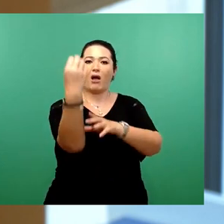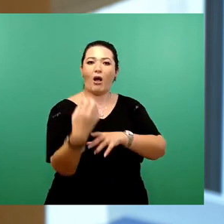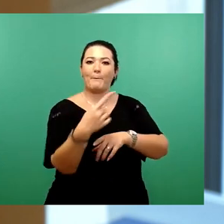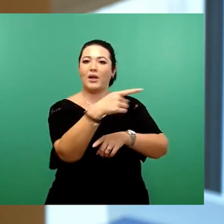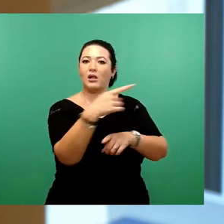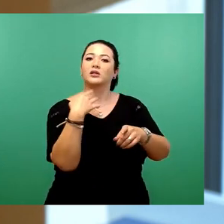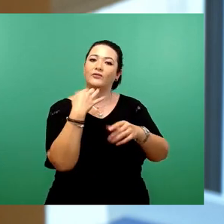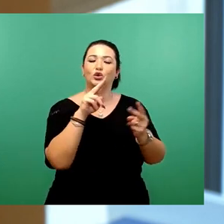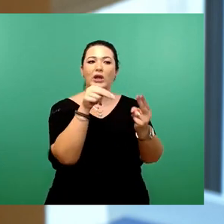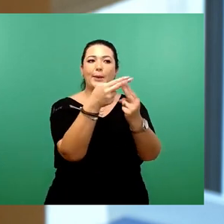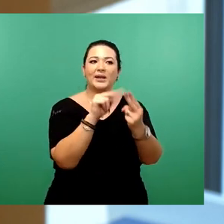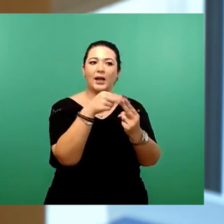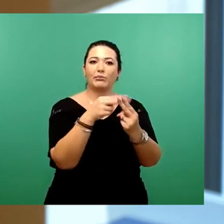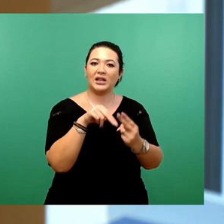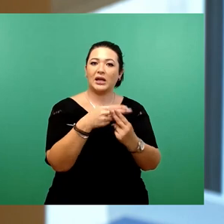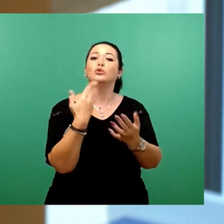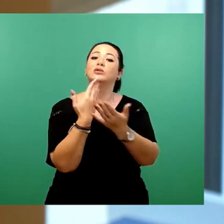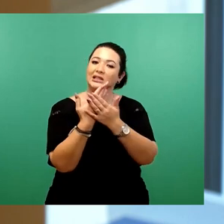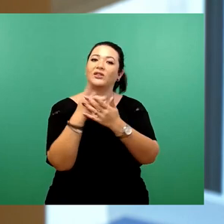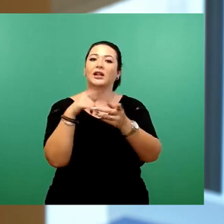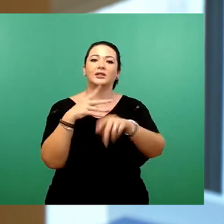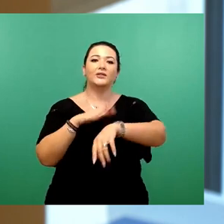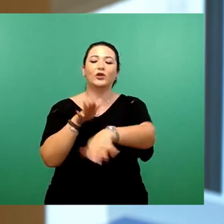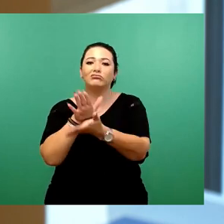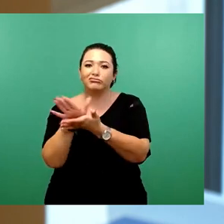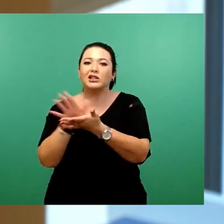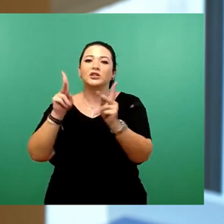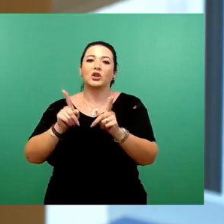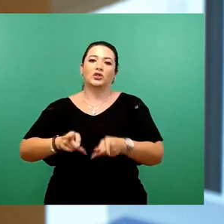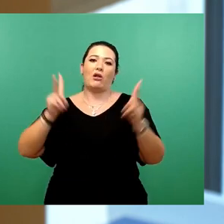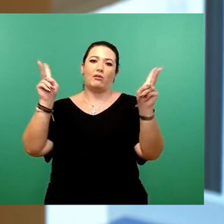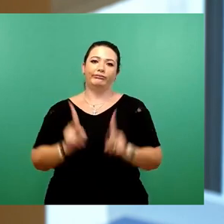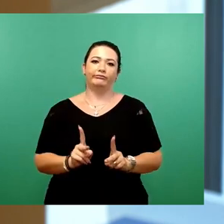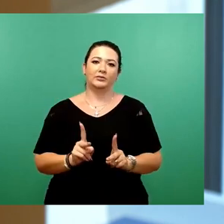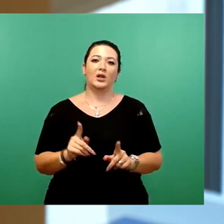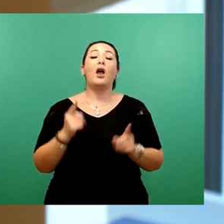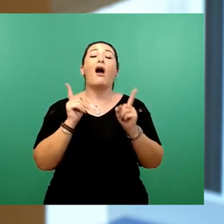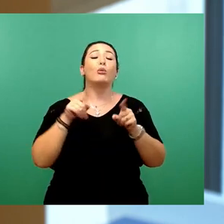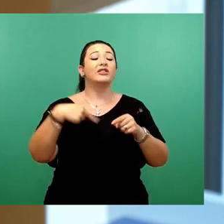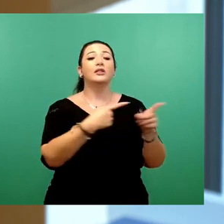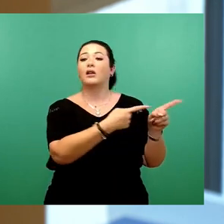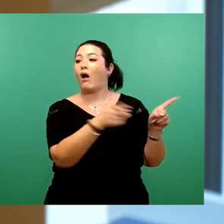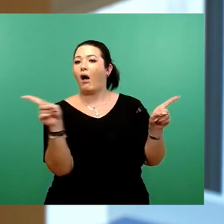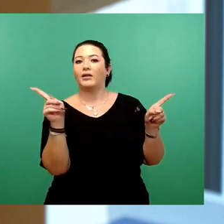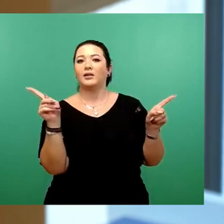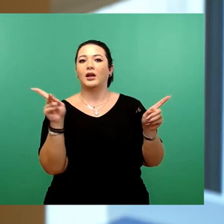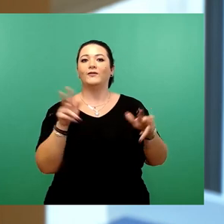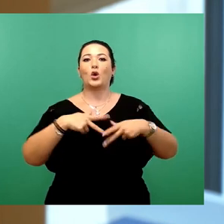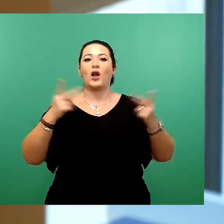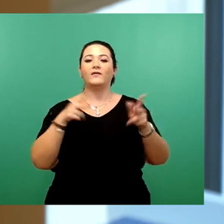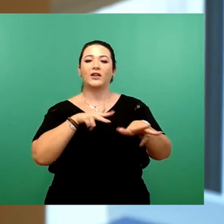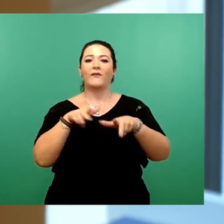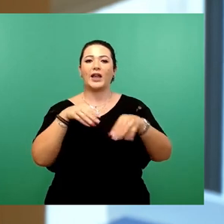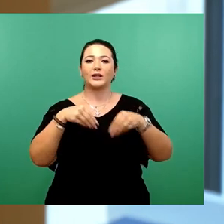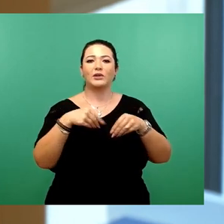Verlustzeiten zu reduzieren. Dies hätte dann zur Folge, dass sich die Verlustzeiten für alle anderen ÖPNV-Linien- und Verkehrsteilnehmer in der Zufahrt von der Teugewitzer Straße,